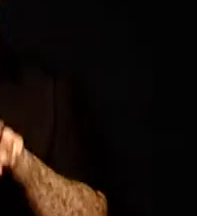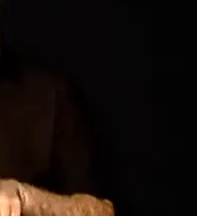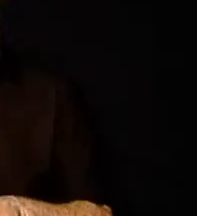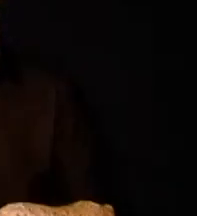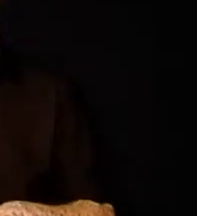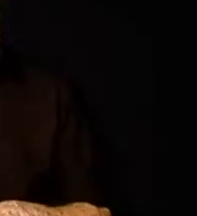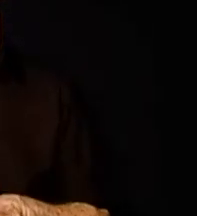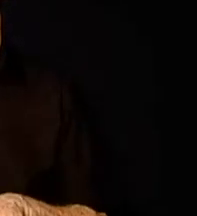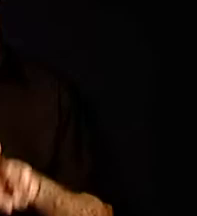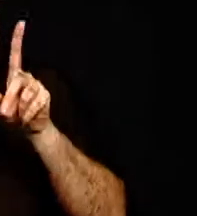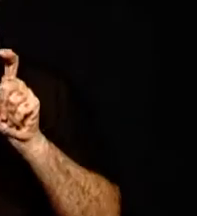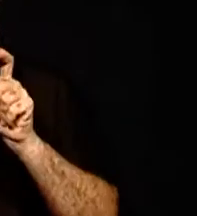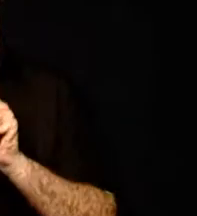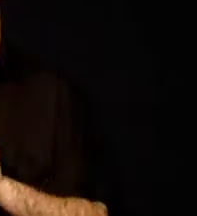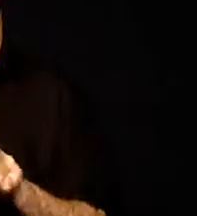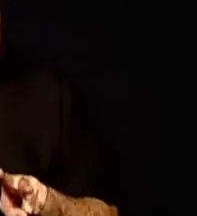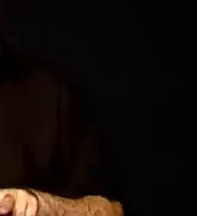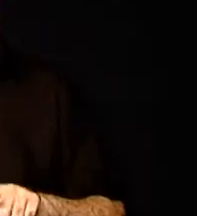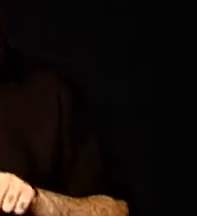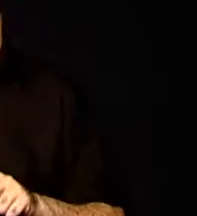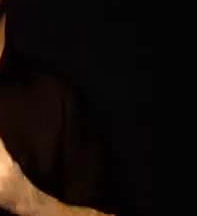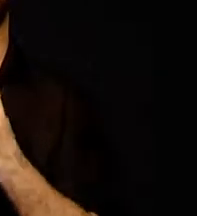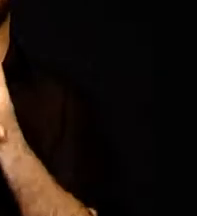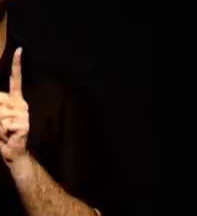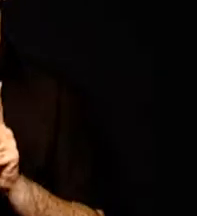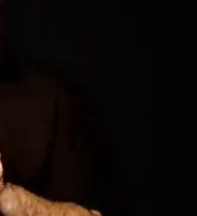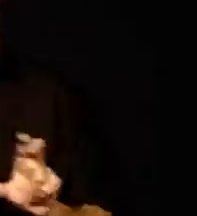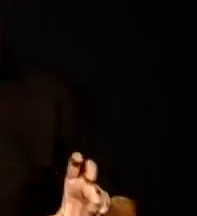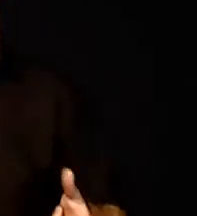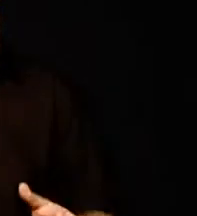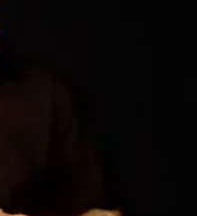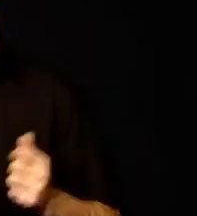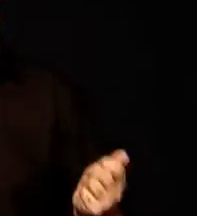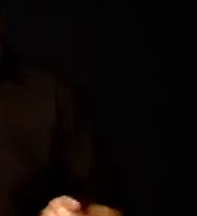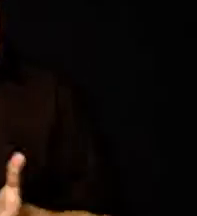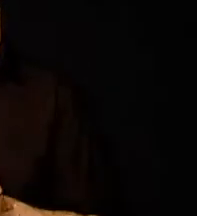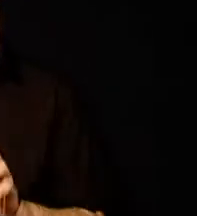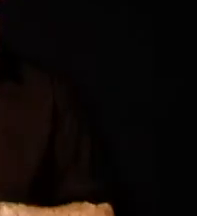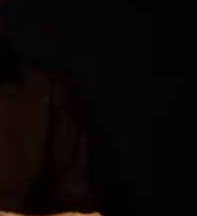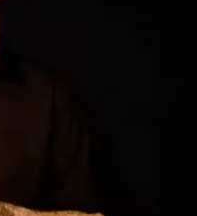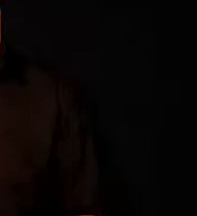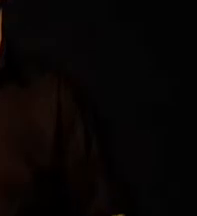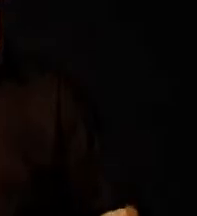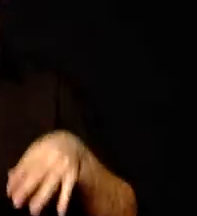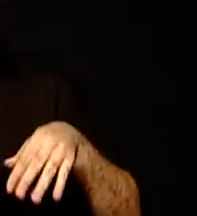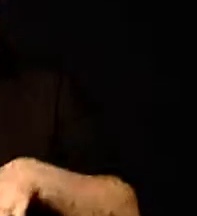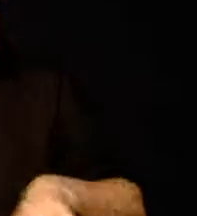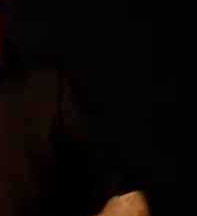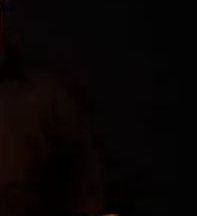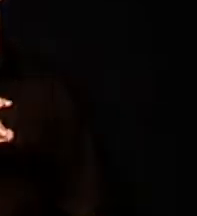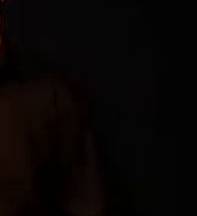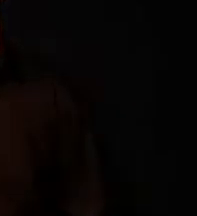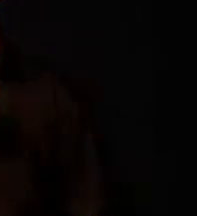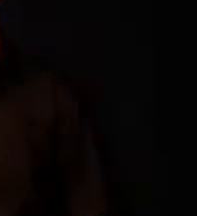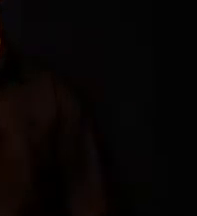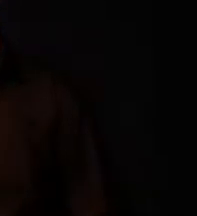Kanal Sim ve Yakın Doğu Televizyonu'nun iş birliğiyle hazırlanan Engelsiz Haber'in sonuna